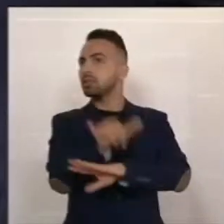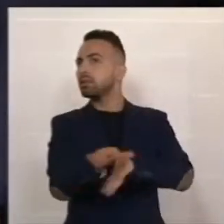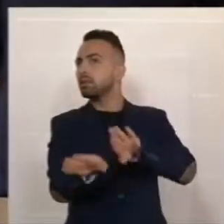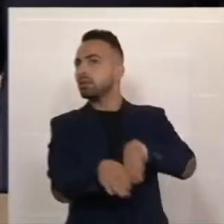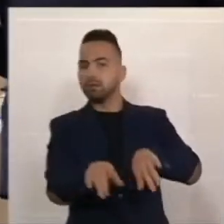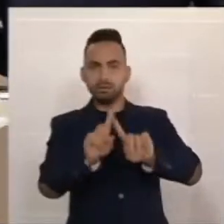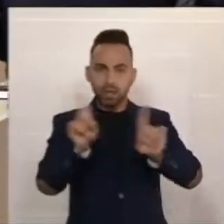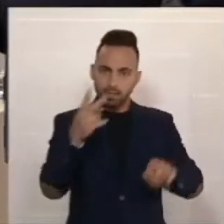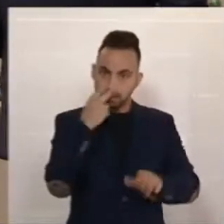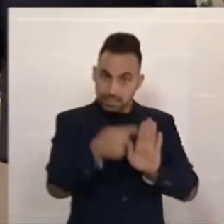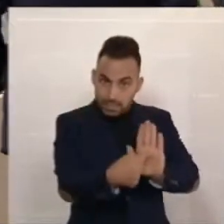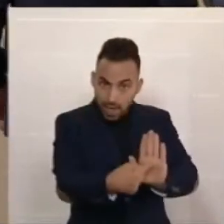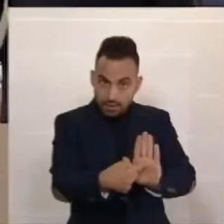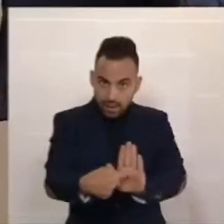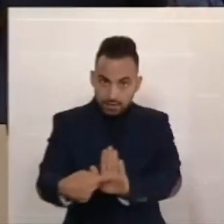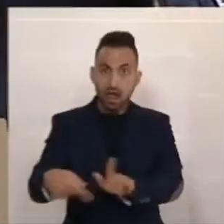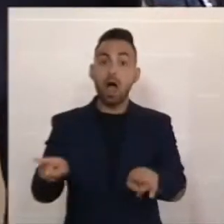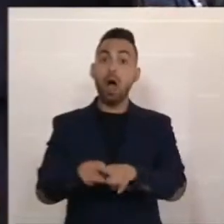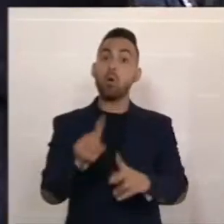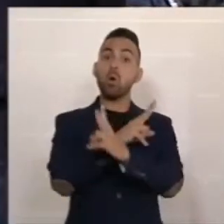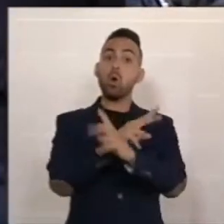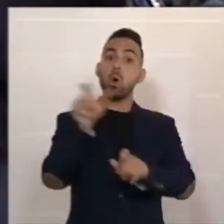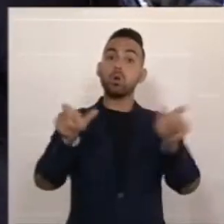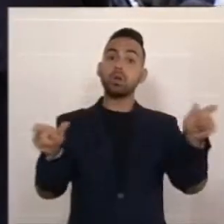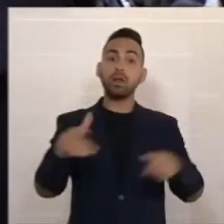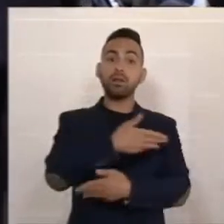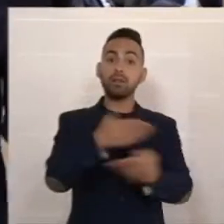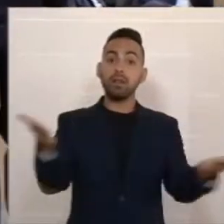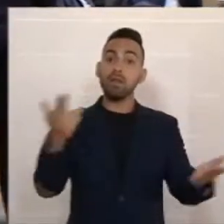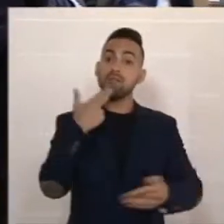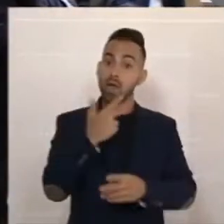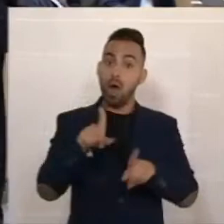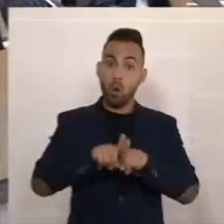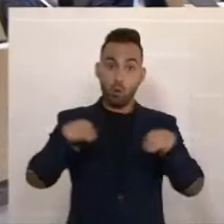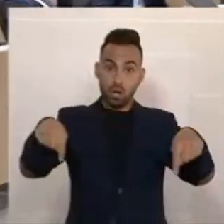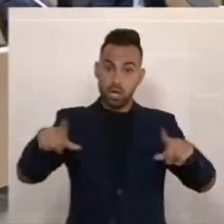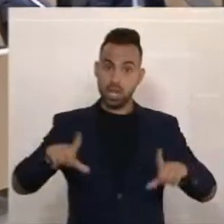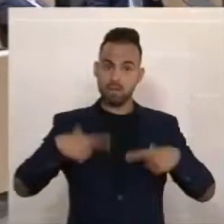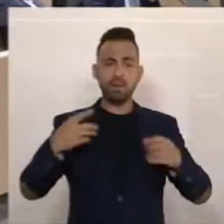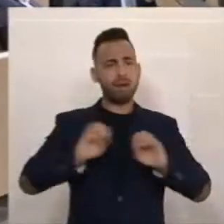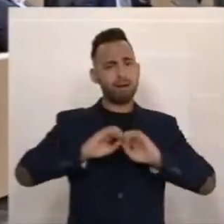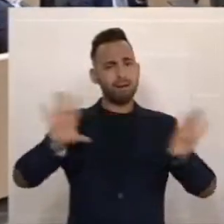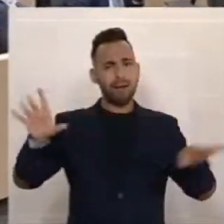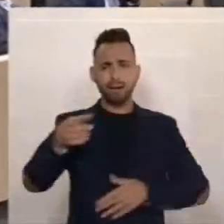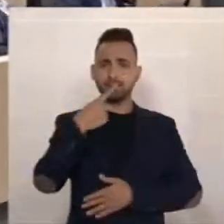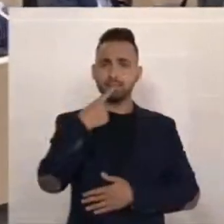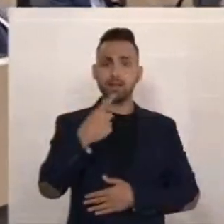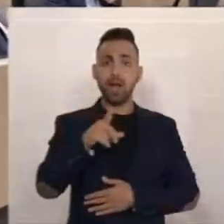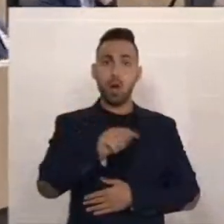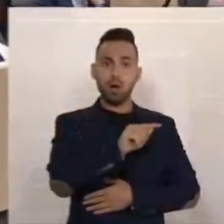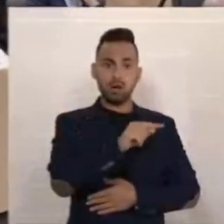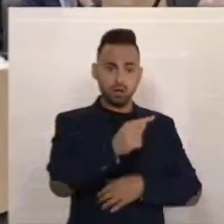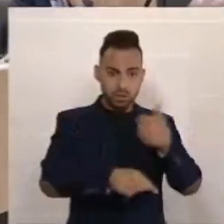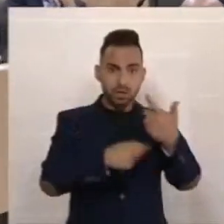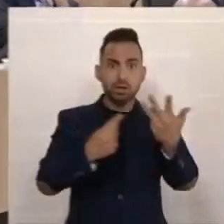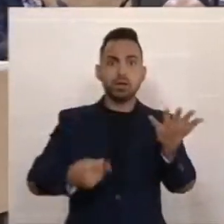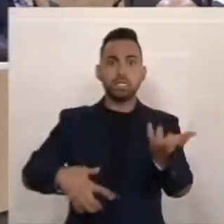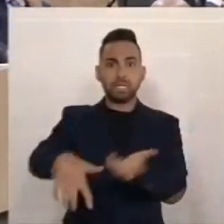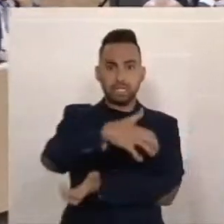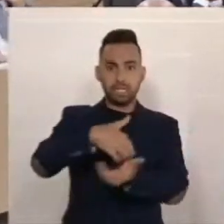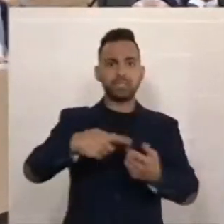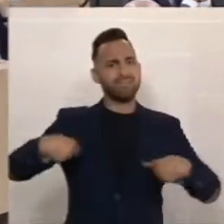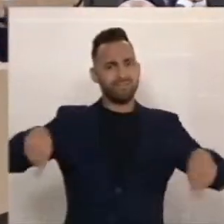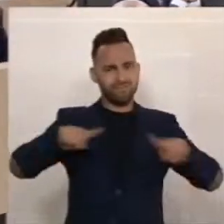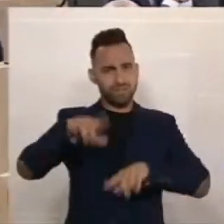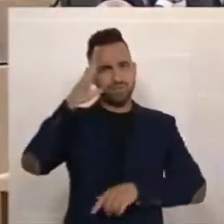Aber den Österreicherinnen und Österreichern und Menschen, die in Österreich leben, aber auch klar zu sagen, Wir werden auch diese Krise meistern und